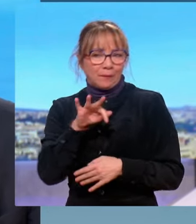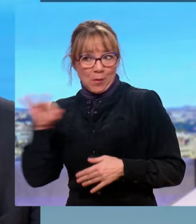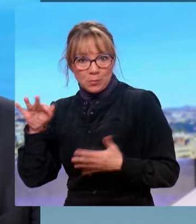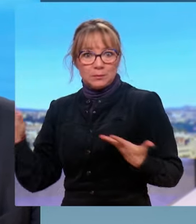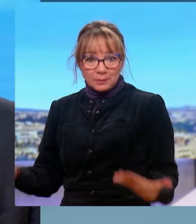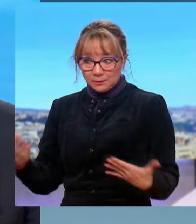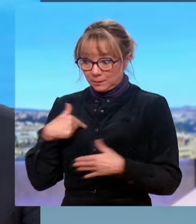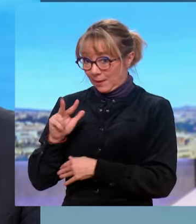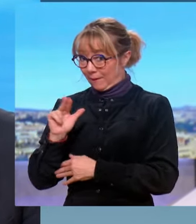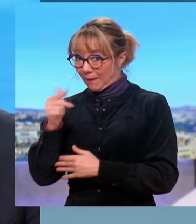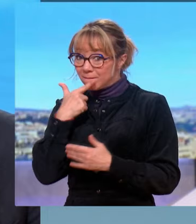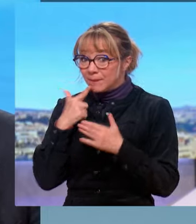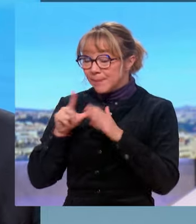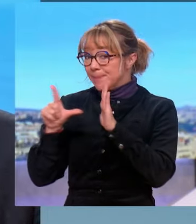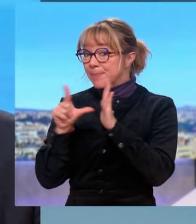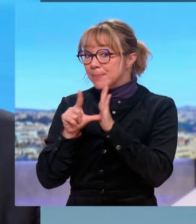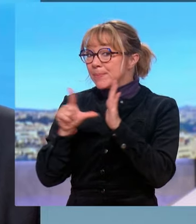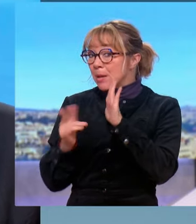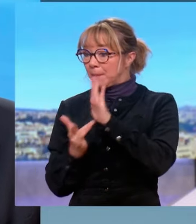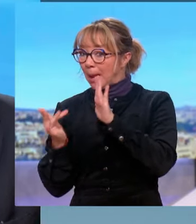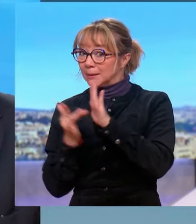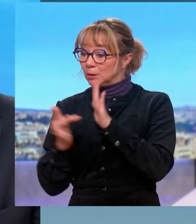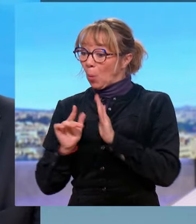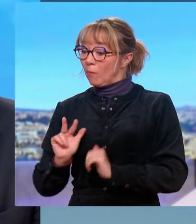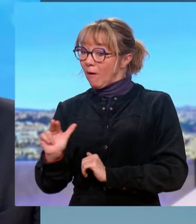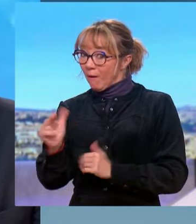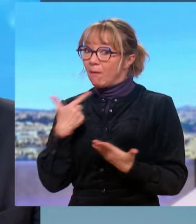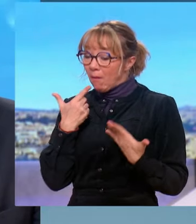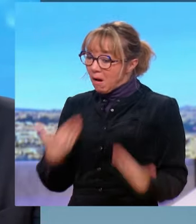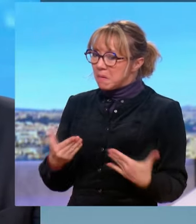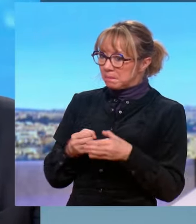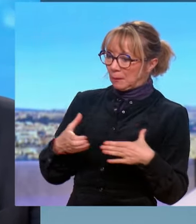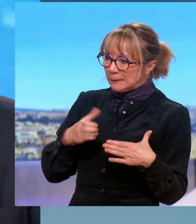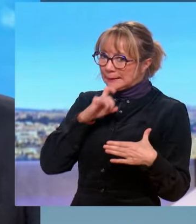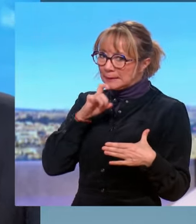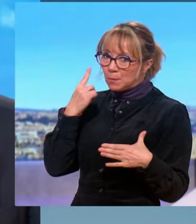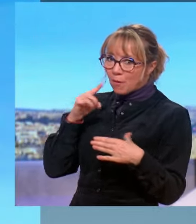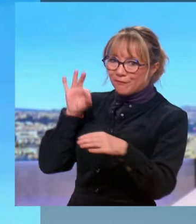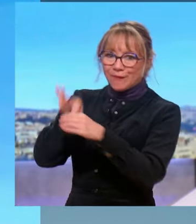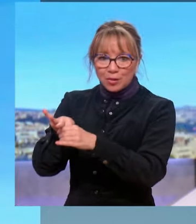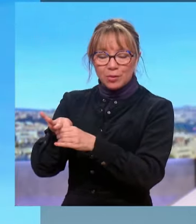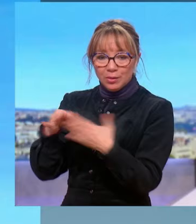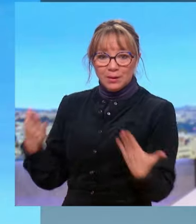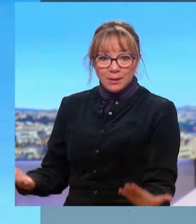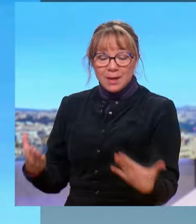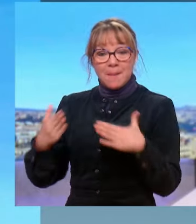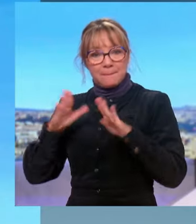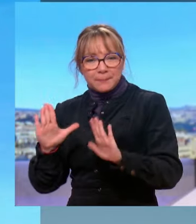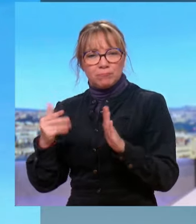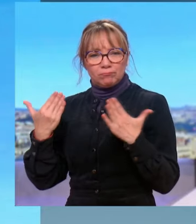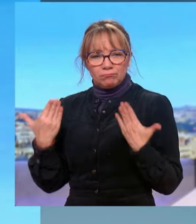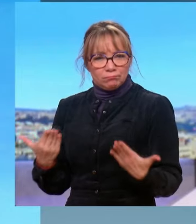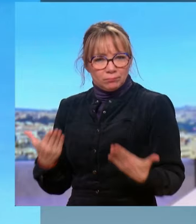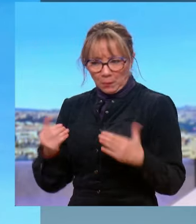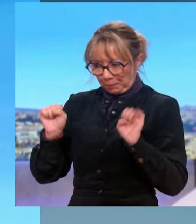moment de vérité pour la loi immigration de Gérald Darmanin à l'Assemblée. Pour l'instant, il n pas de majorité pour la votée, mais on peut dire que tous les moyens sont bons pour tenter de convaincre,